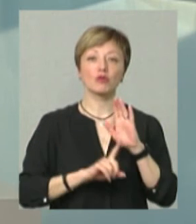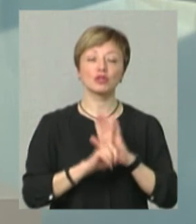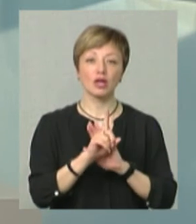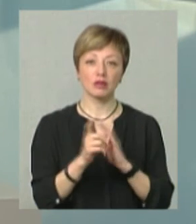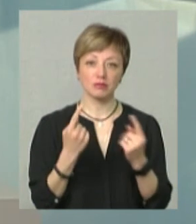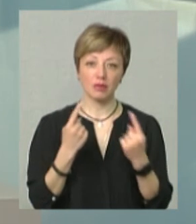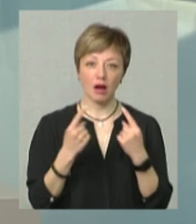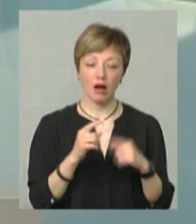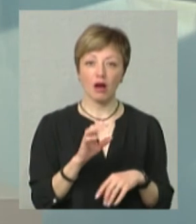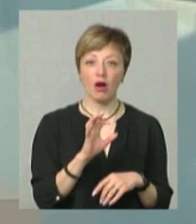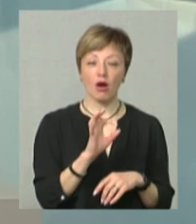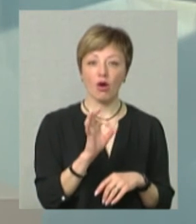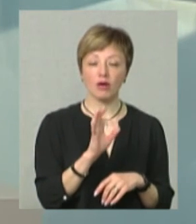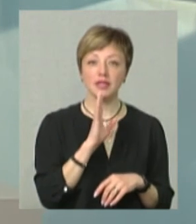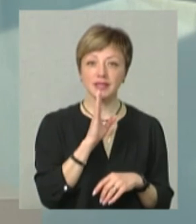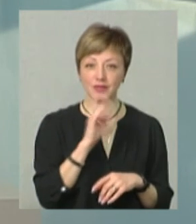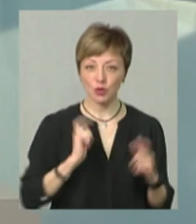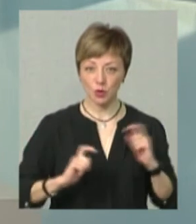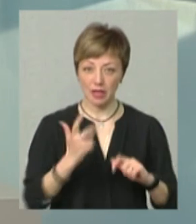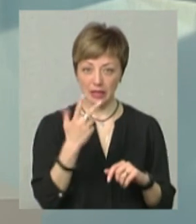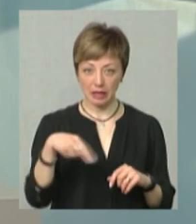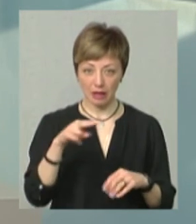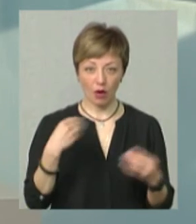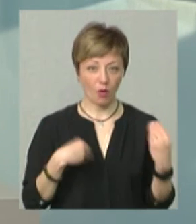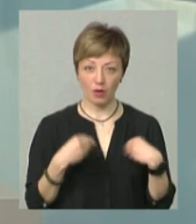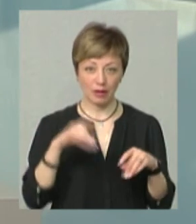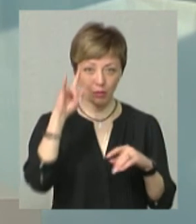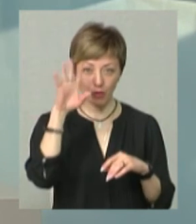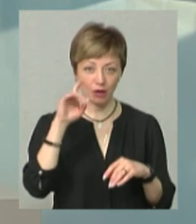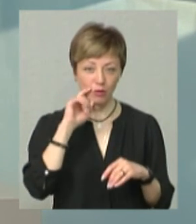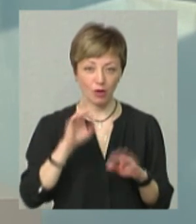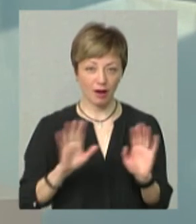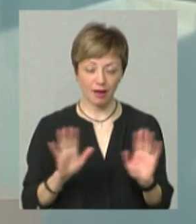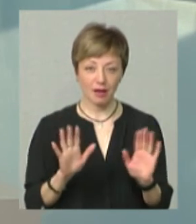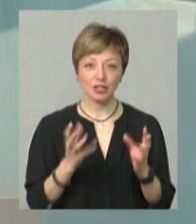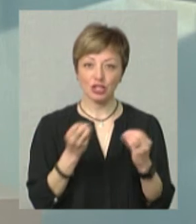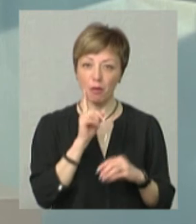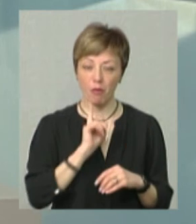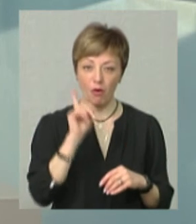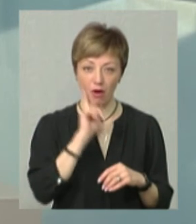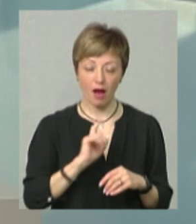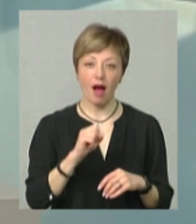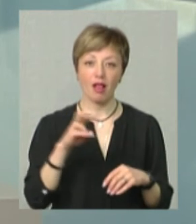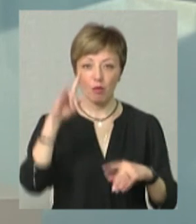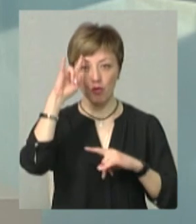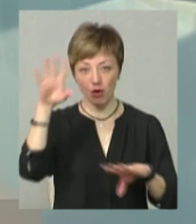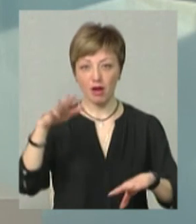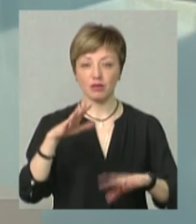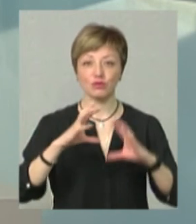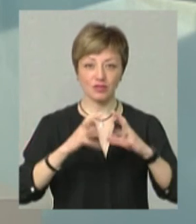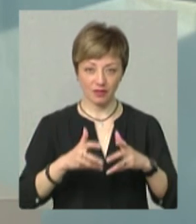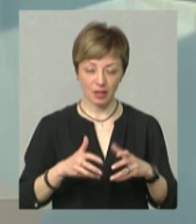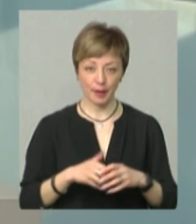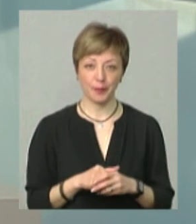трохи, Оксана Коріньовська працює над 3D-одягом. Це не надто популярно в Україні, ще поки, але вже популярно у